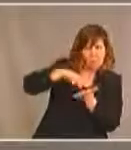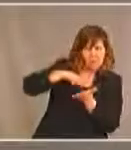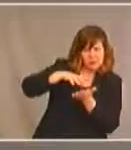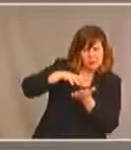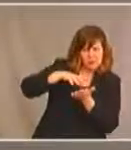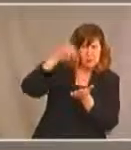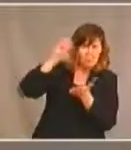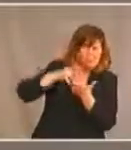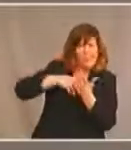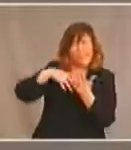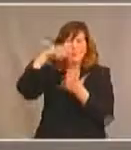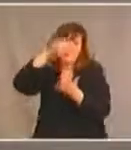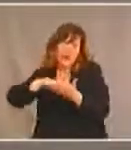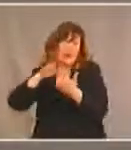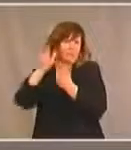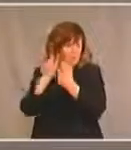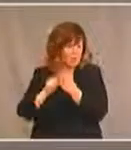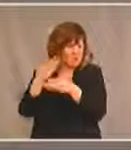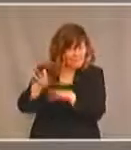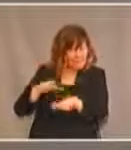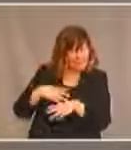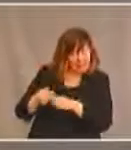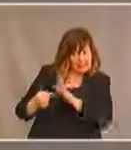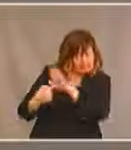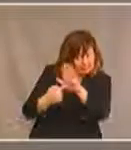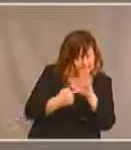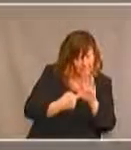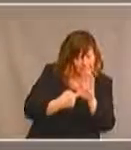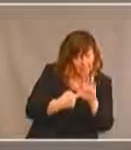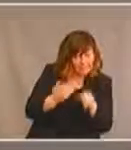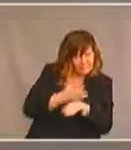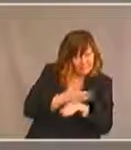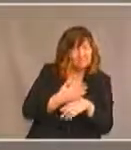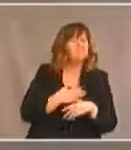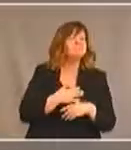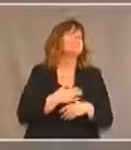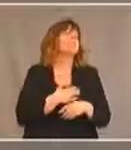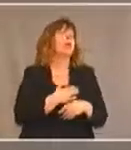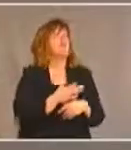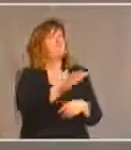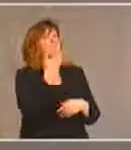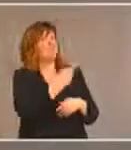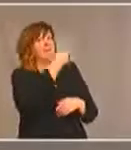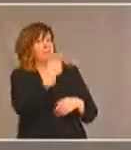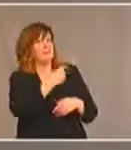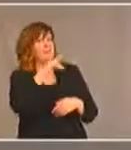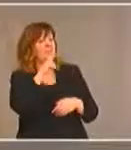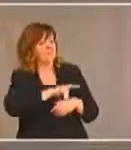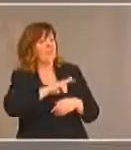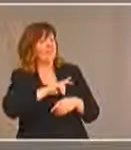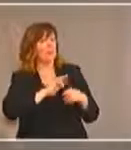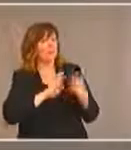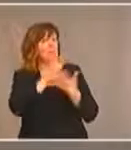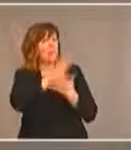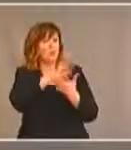-t-il? Pourrons-nous à nouveau participer à des consultations? Eh bien, la partie vraiment intéressante, c'est